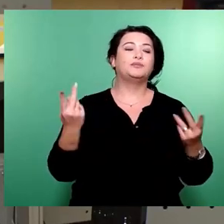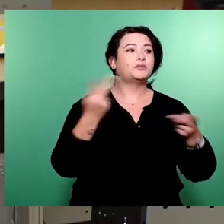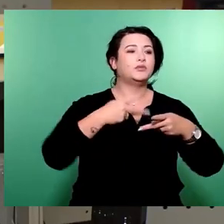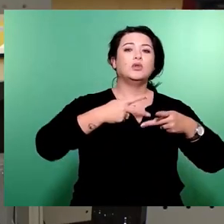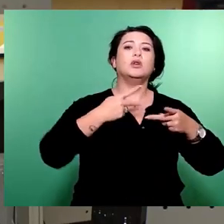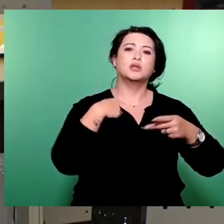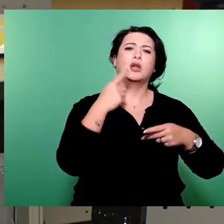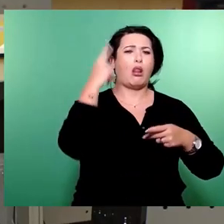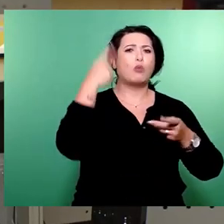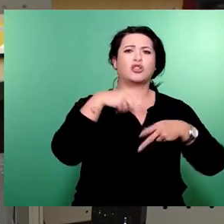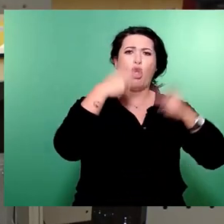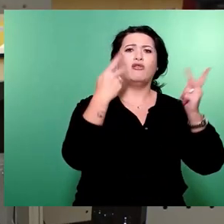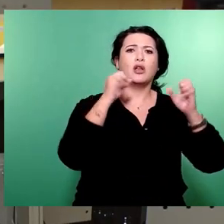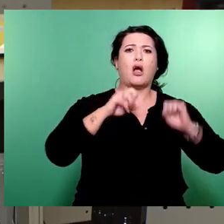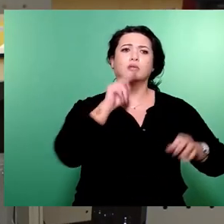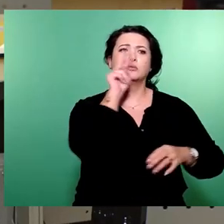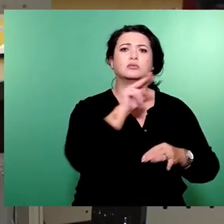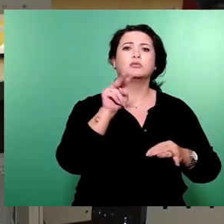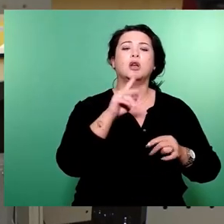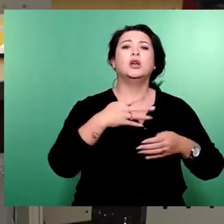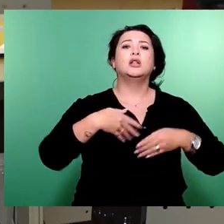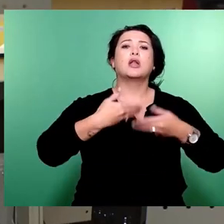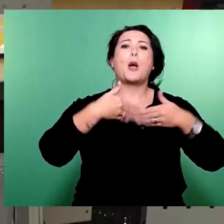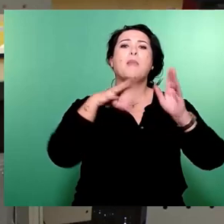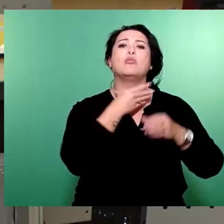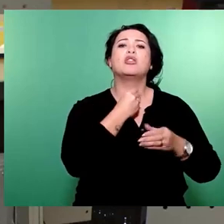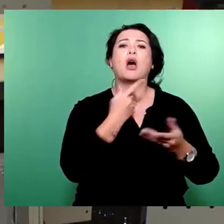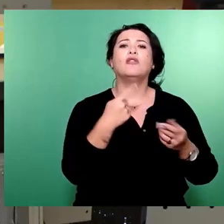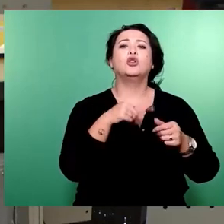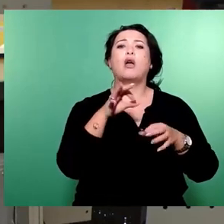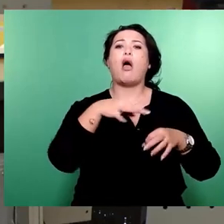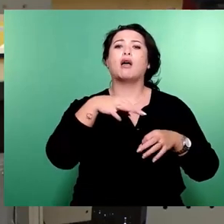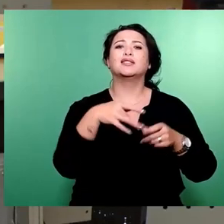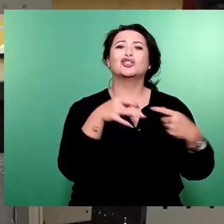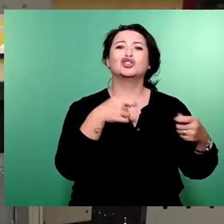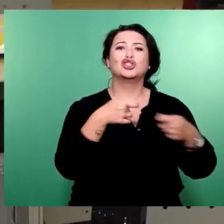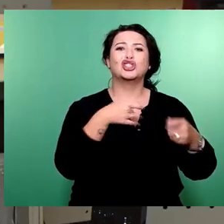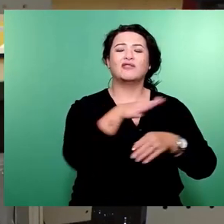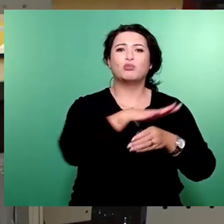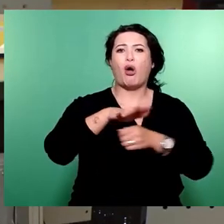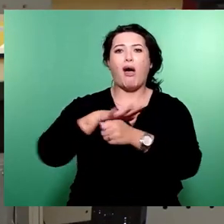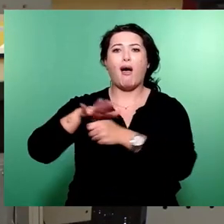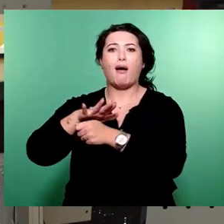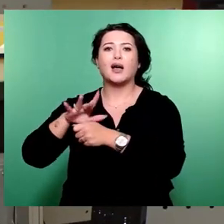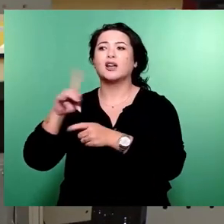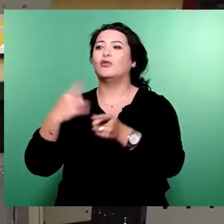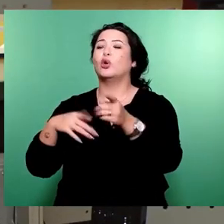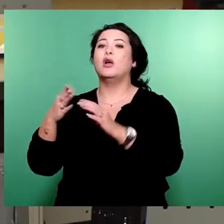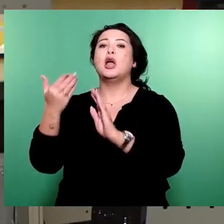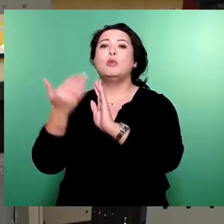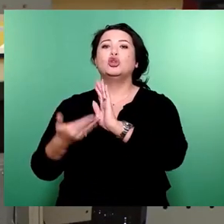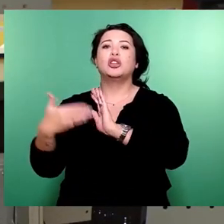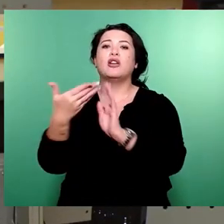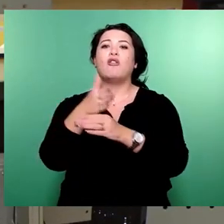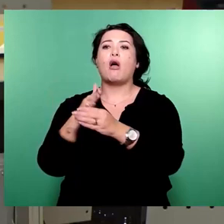ich, die Liste der Mehrbedarfe an, die von den einzelnen Geschäftsbereichen in Bezug zur Budgetvorgabe an den Oberbürgermeister gemeldet worden